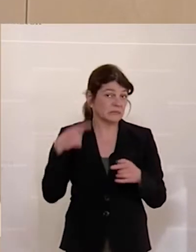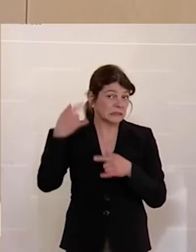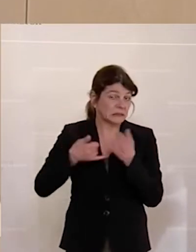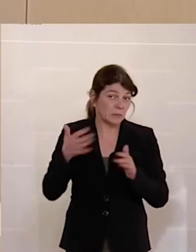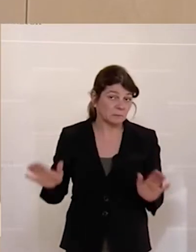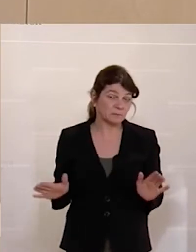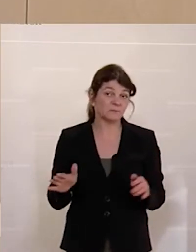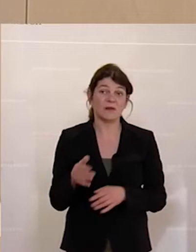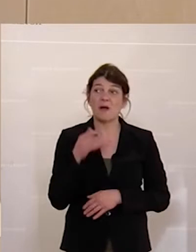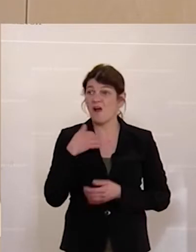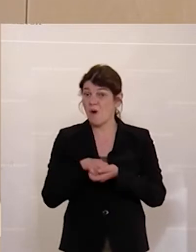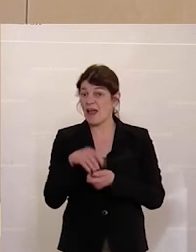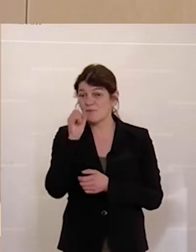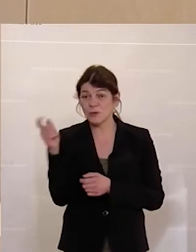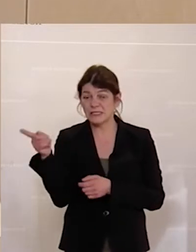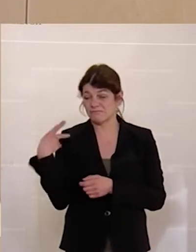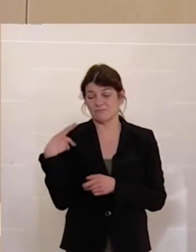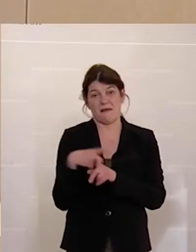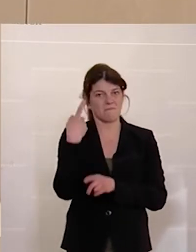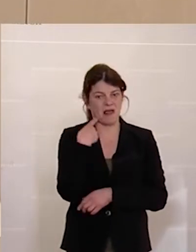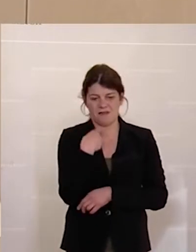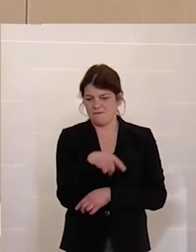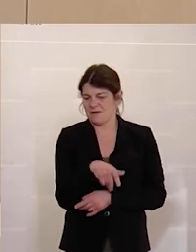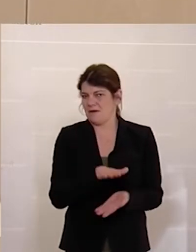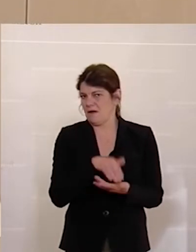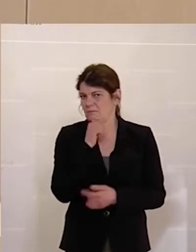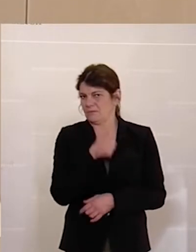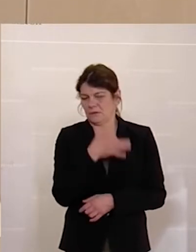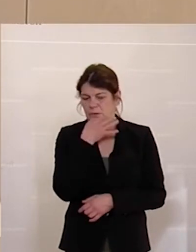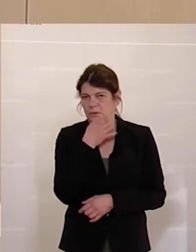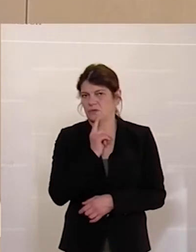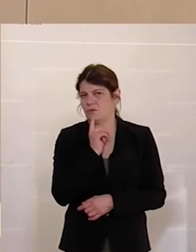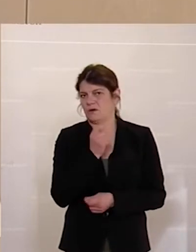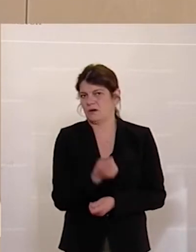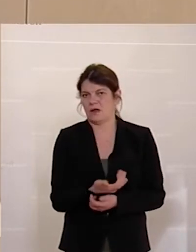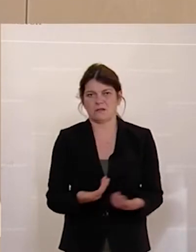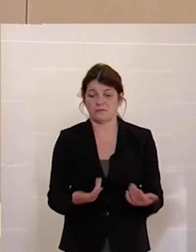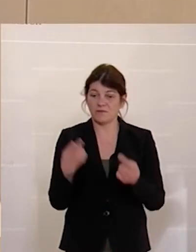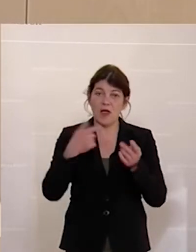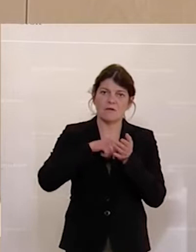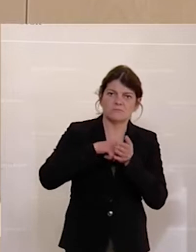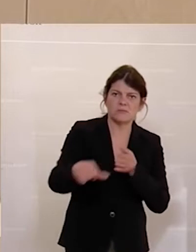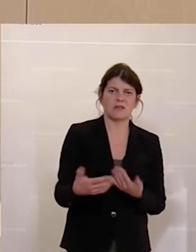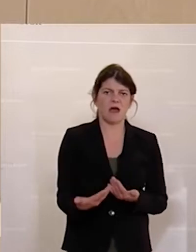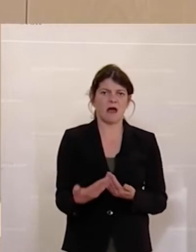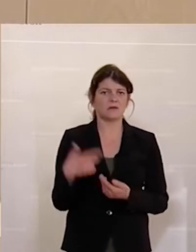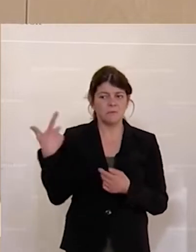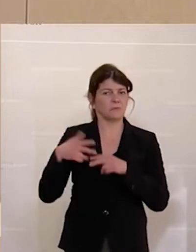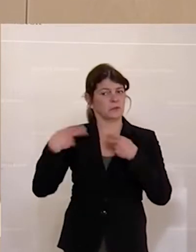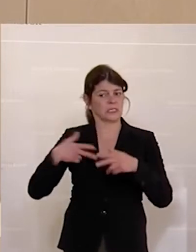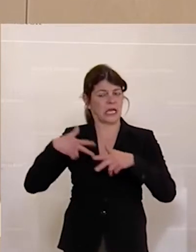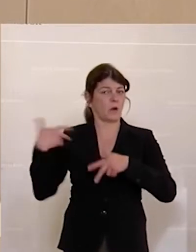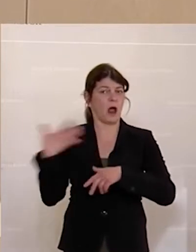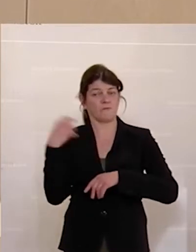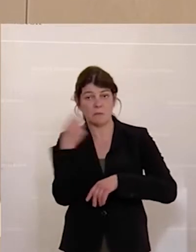Ich glaube, das wird sich wahrscheinlich nicht ausgehen. Also wer zahlt dieses vollkommene Verabsäumen der Bundesregierung? Der Steuerzahler.